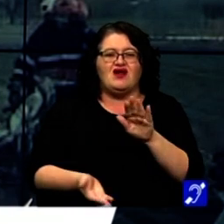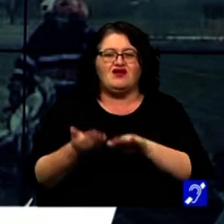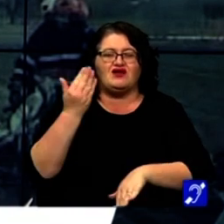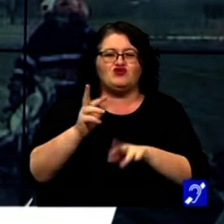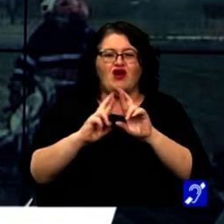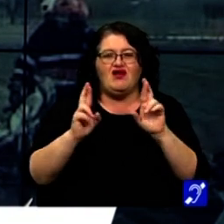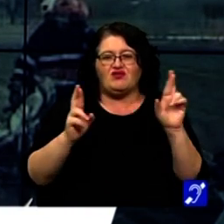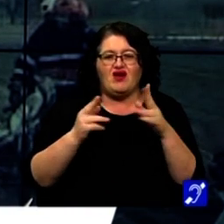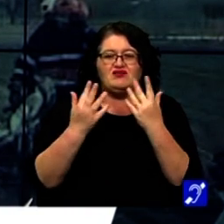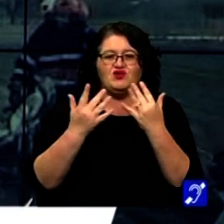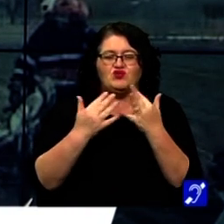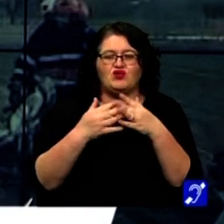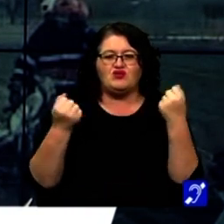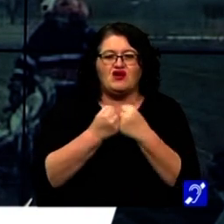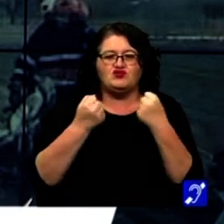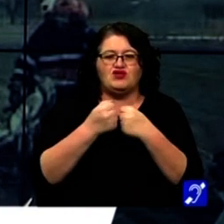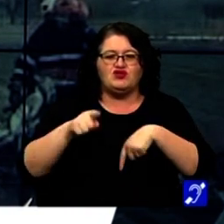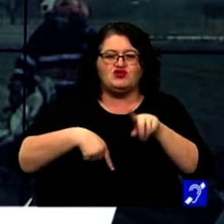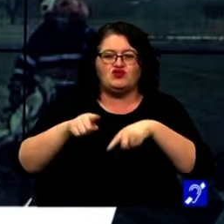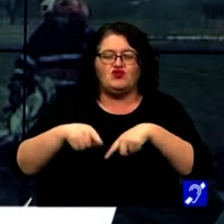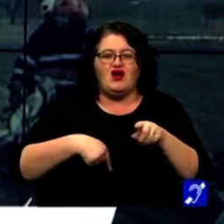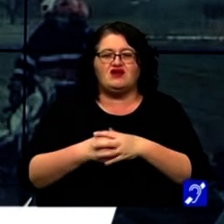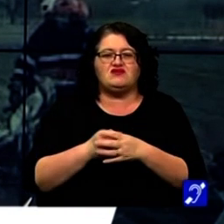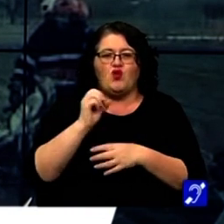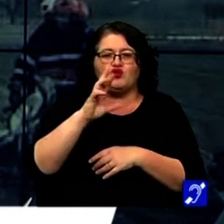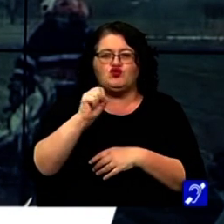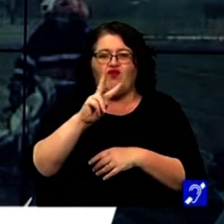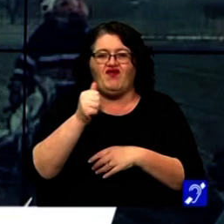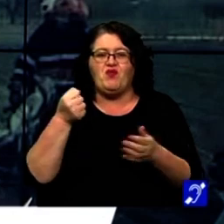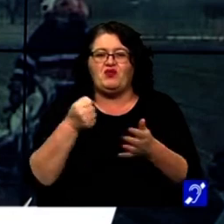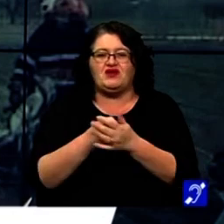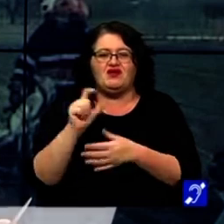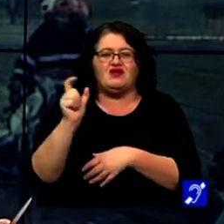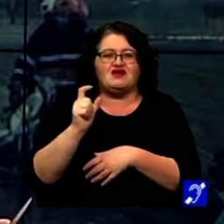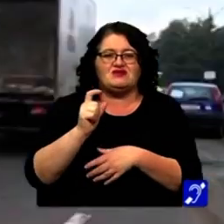alarmante a numărului de accidente rutiere pe tronsonul Orșova-Caransebeș.